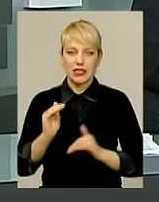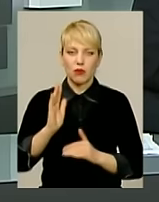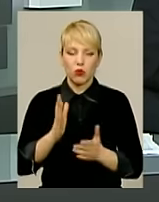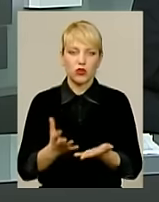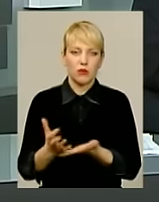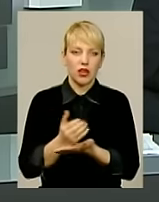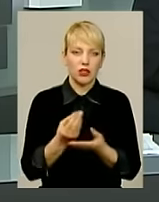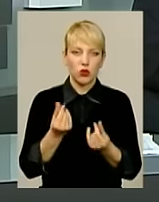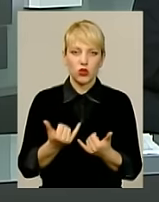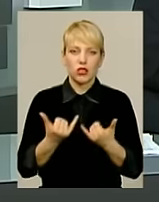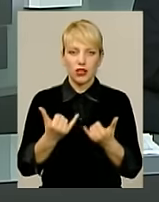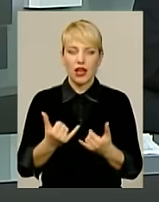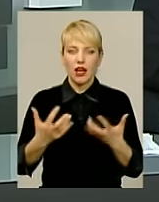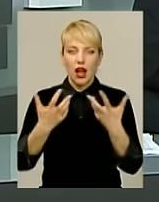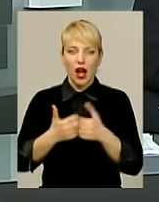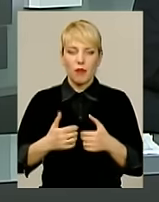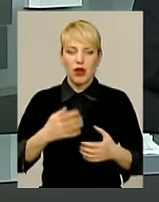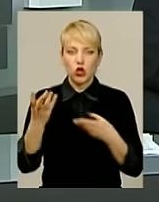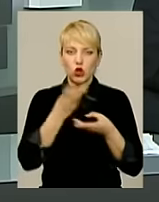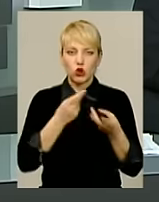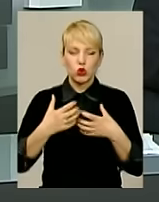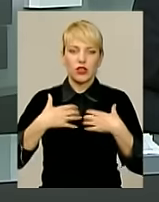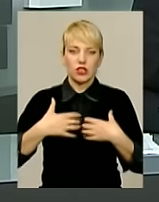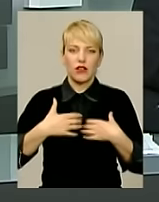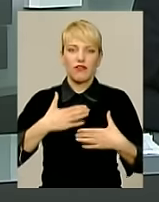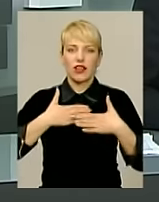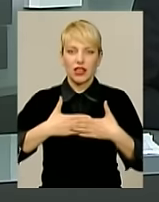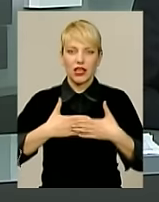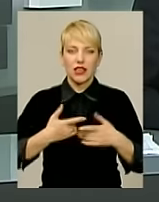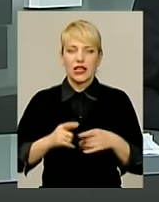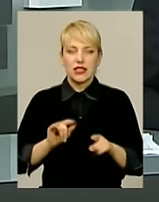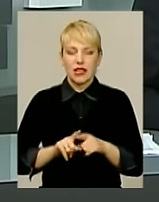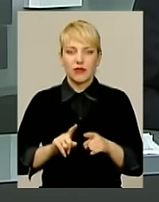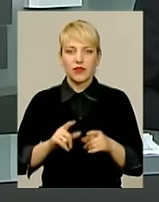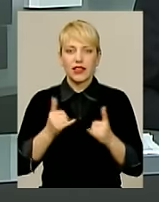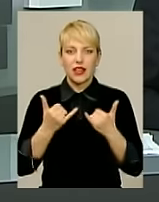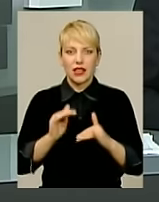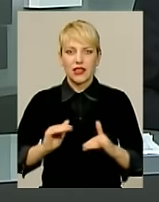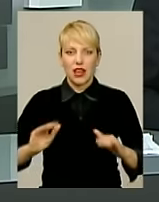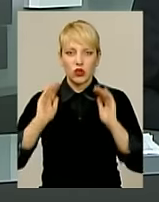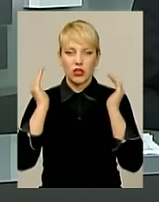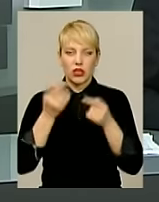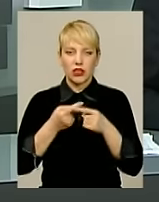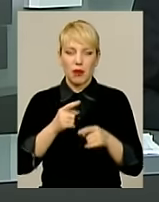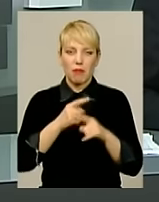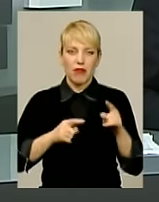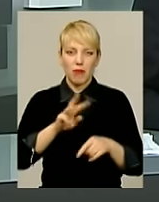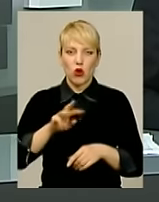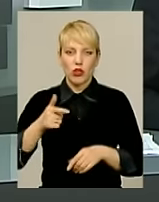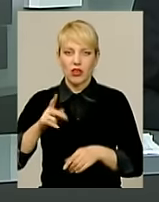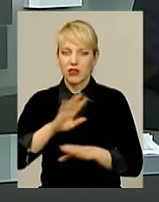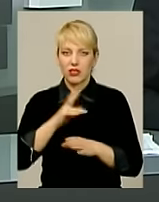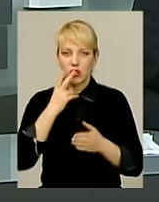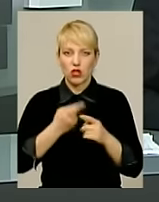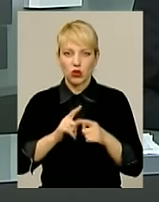на апарат штучної вентиляції легень для дитячої реанімації. Таке обладнання коштує півмільйона гривень. Незважаючи на те, що